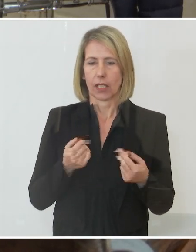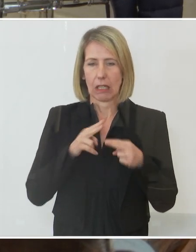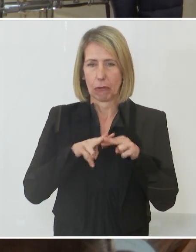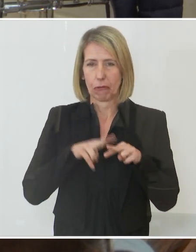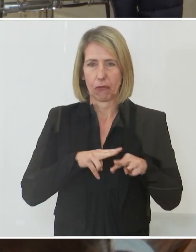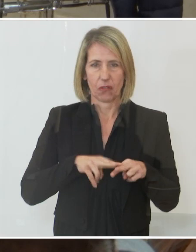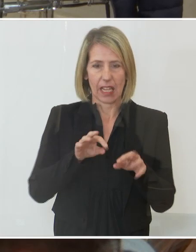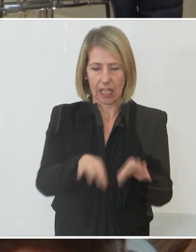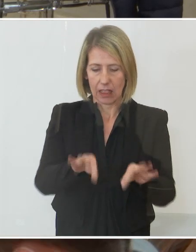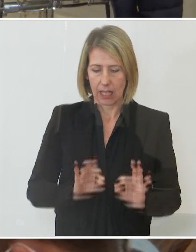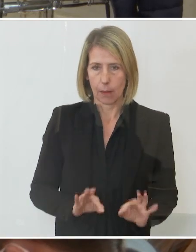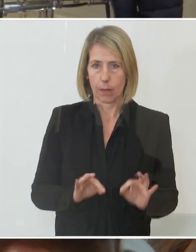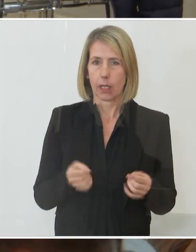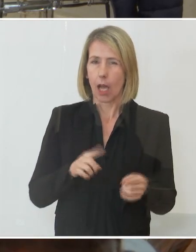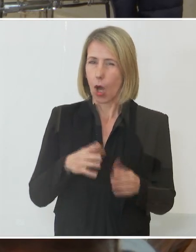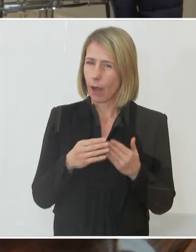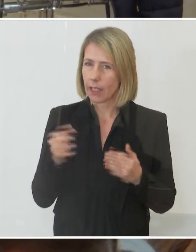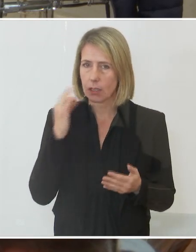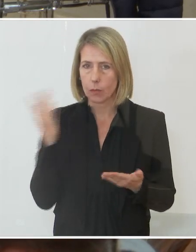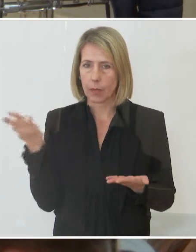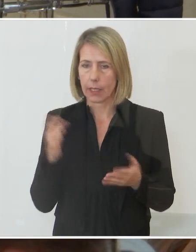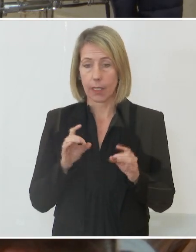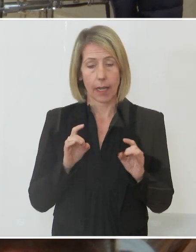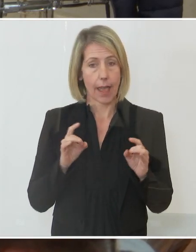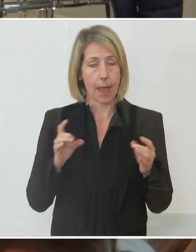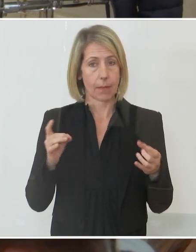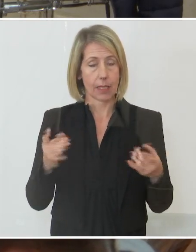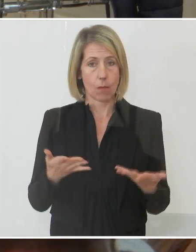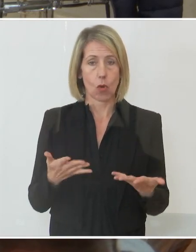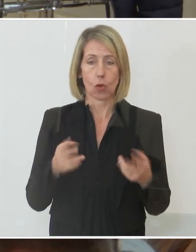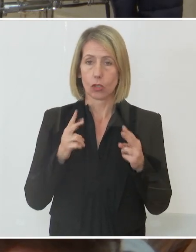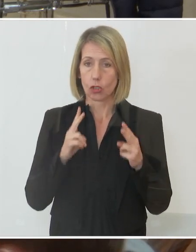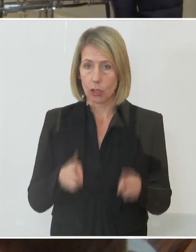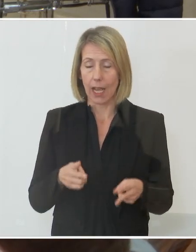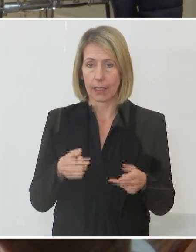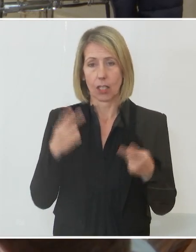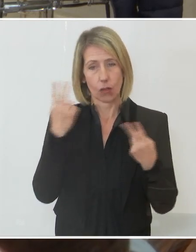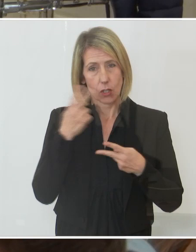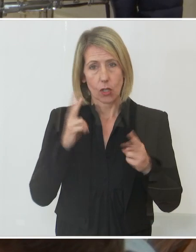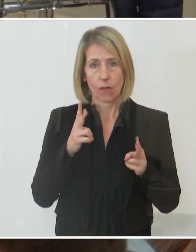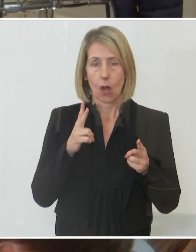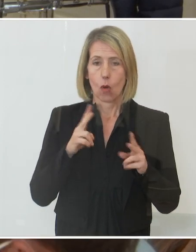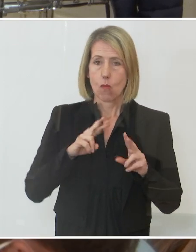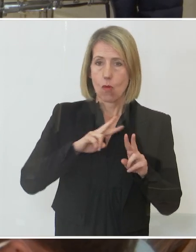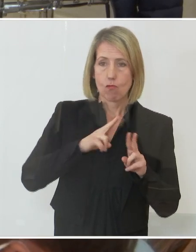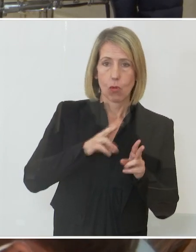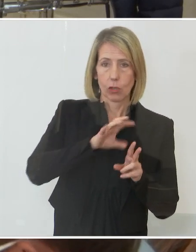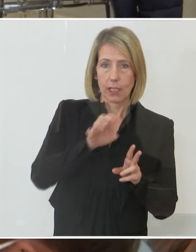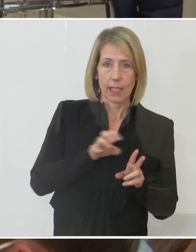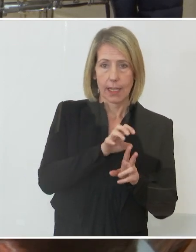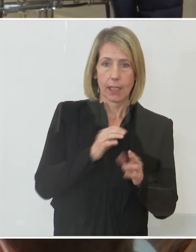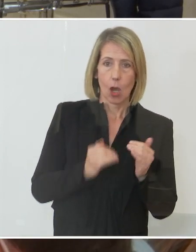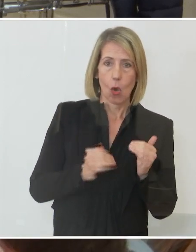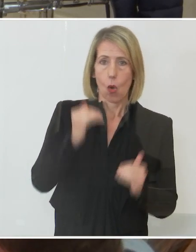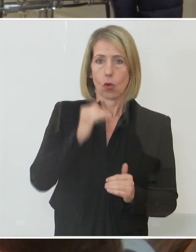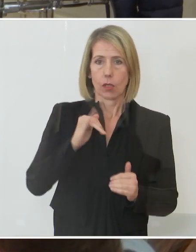vielleicht auch die Expertin, ist das epidemiologisch verständlich, warum die Bundesländer, die die höchste Inzidenz haben und den höchsten ICU-Bel